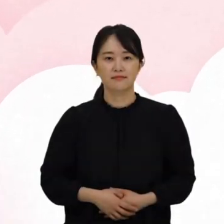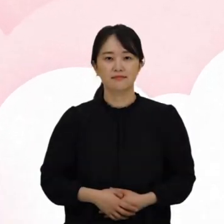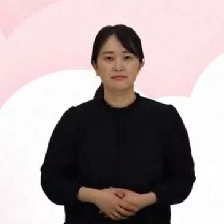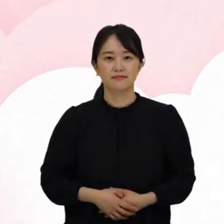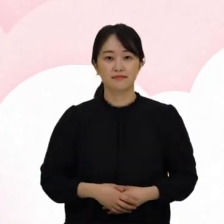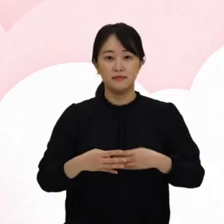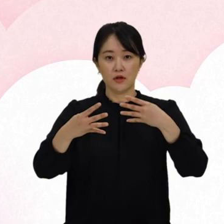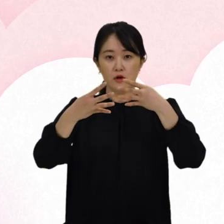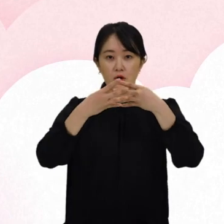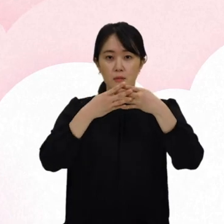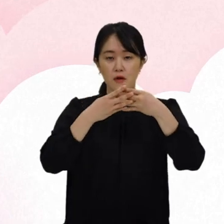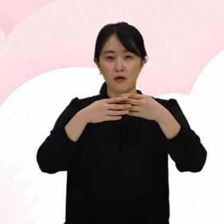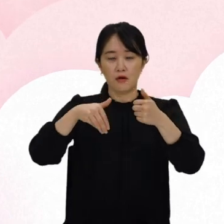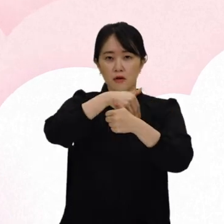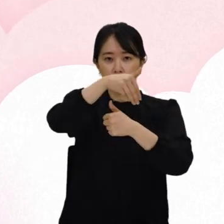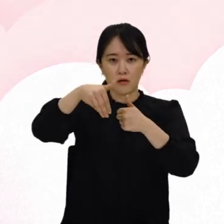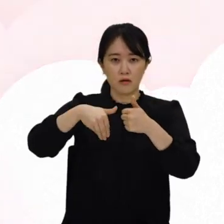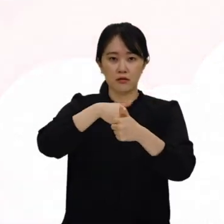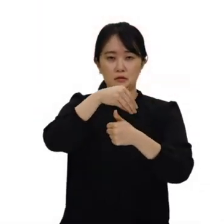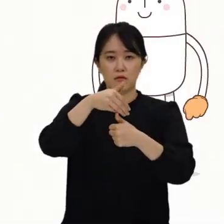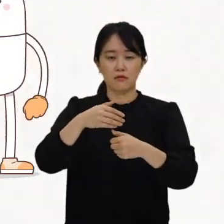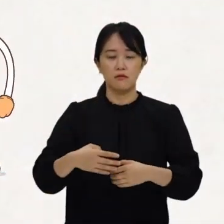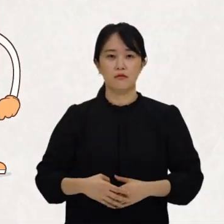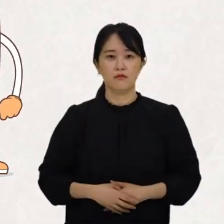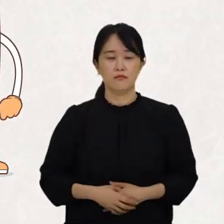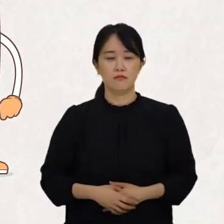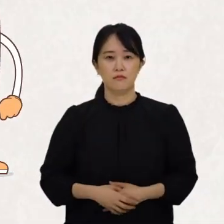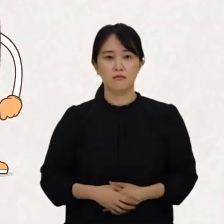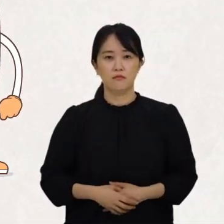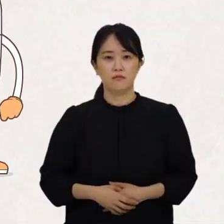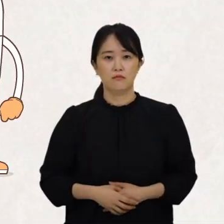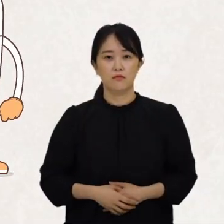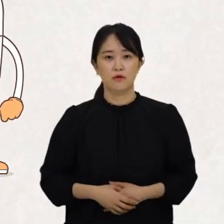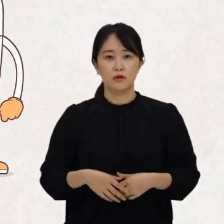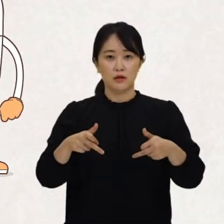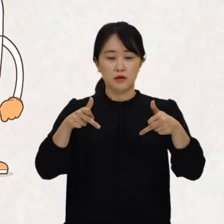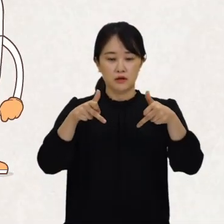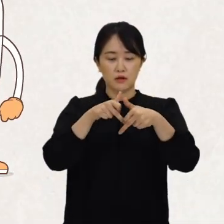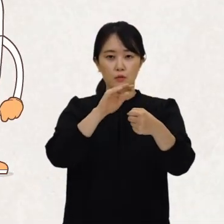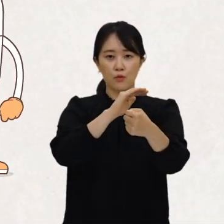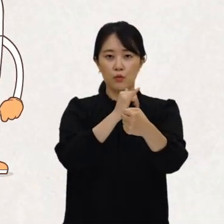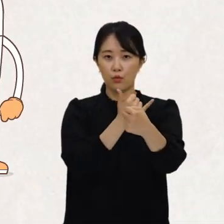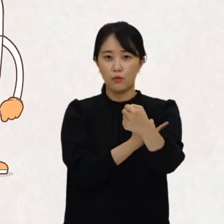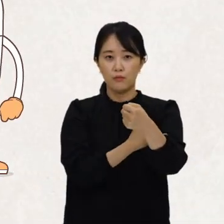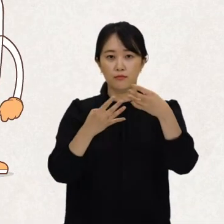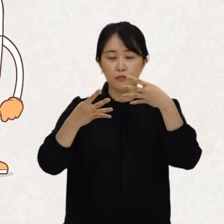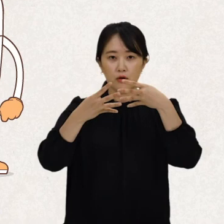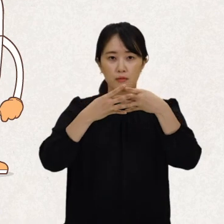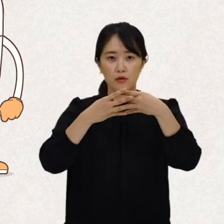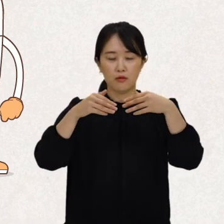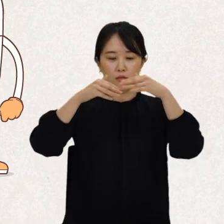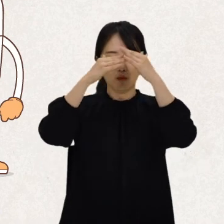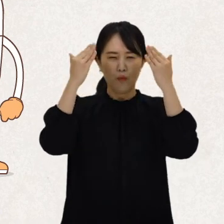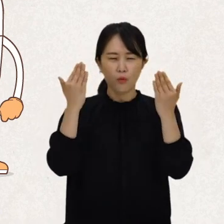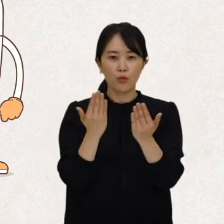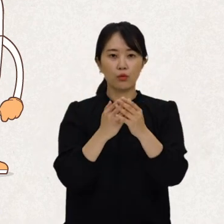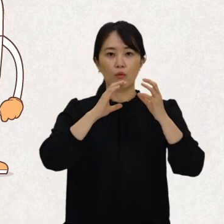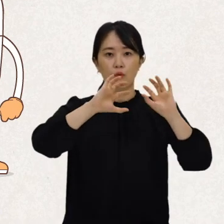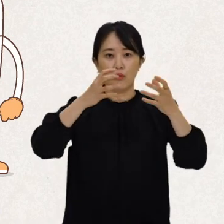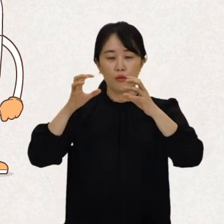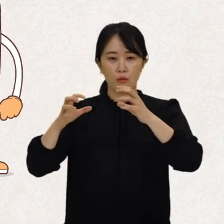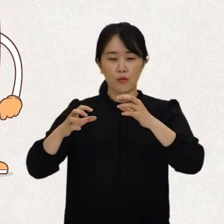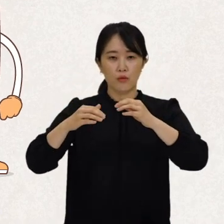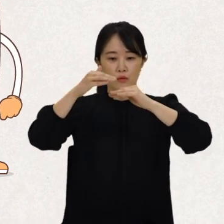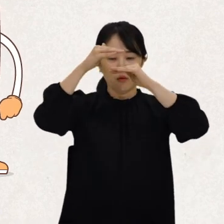협약 비준현황 유엔 장애인권리협약. 모든 국가가 이